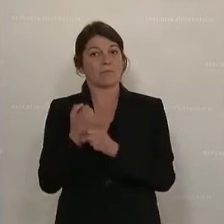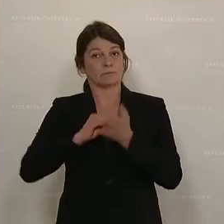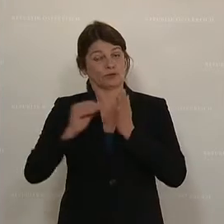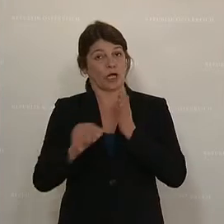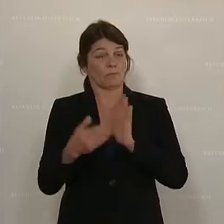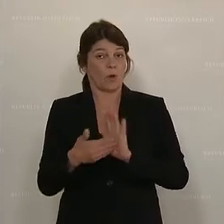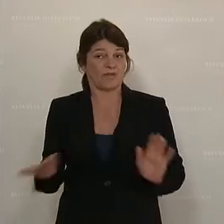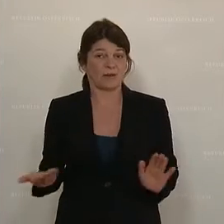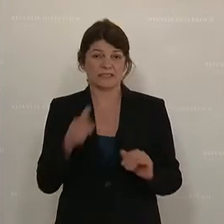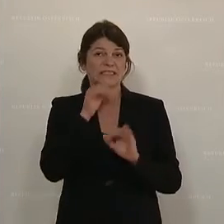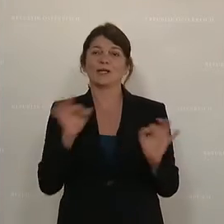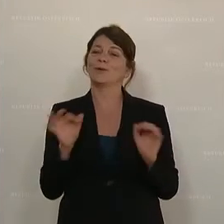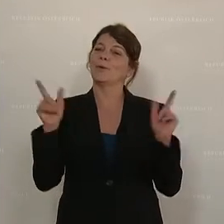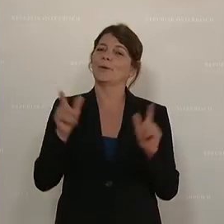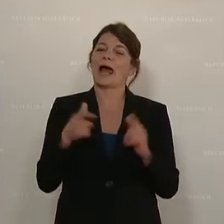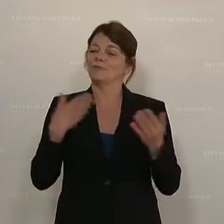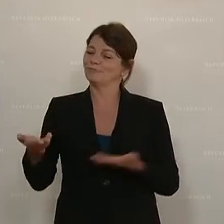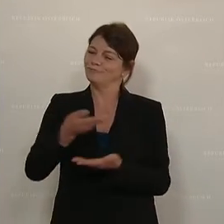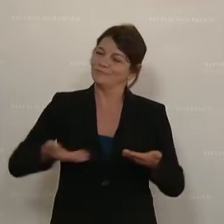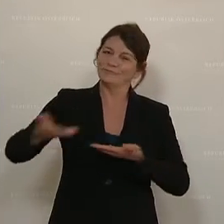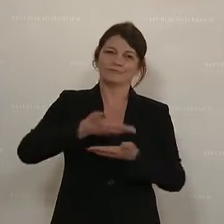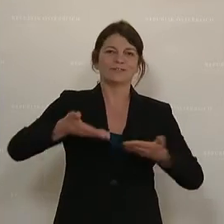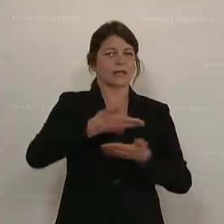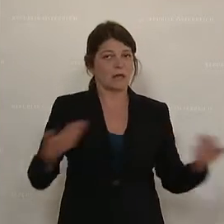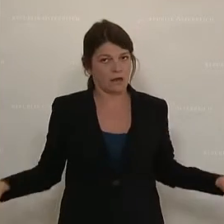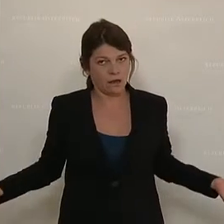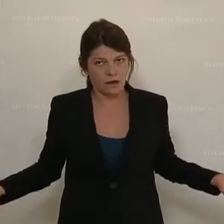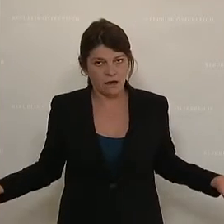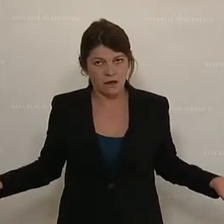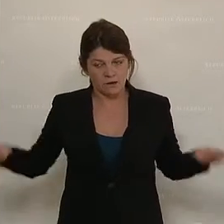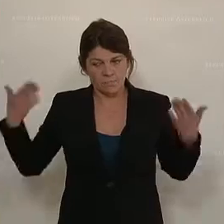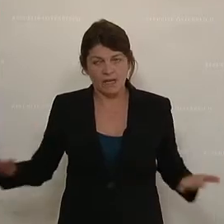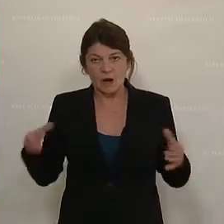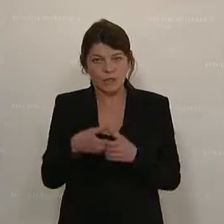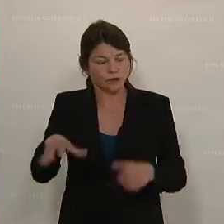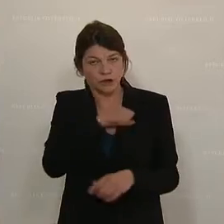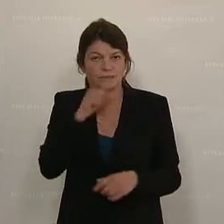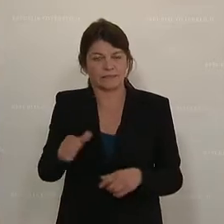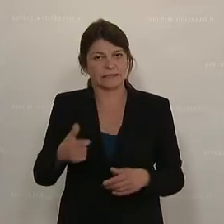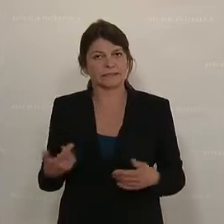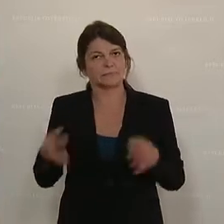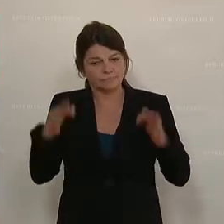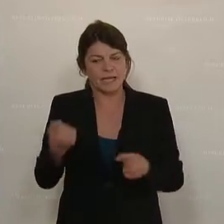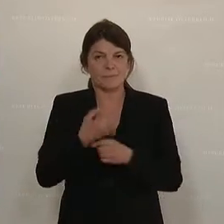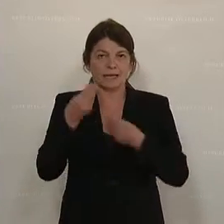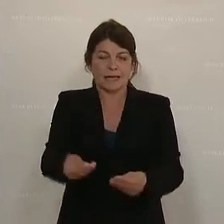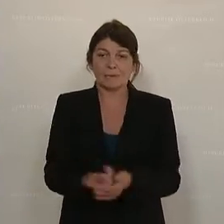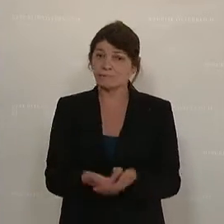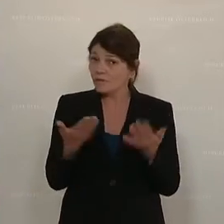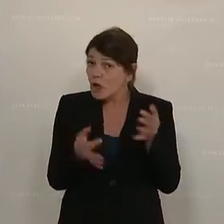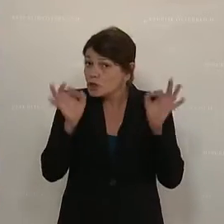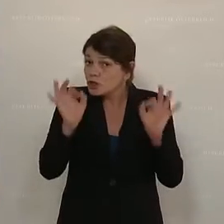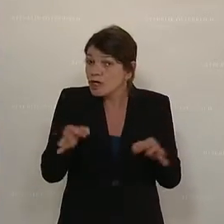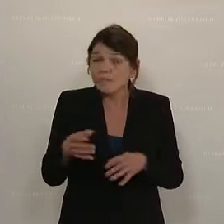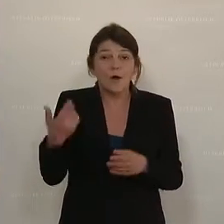als Unterhaltung. Und das liefert diese Koalition nicht. Und vielleicht stimmt es, was die